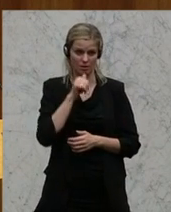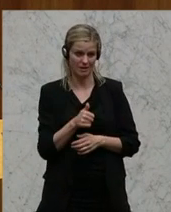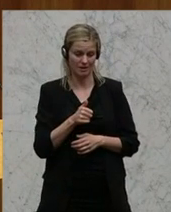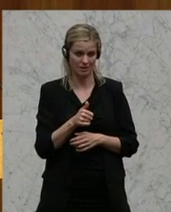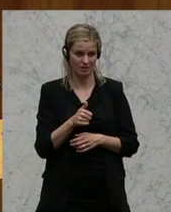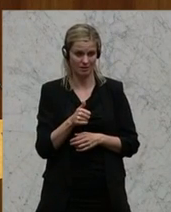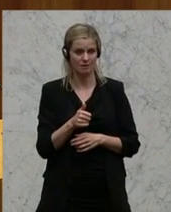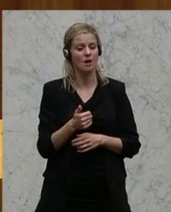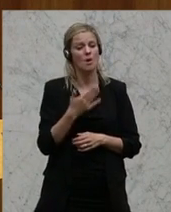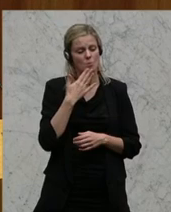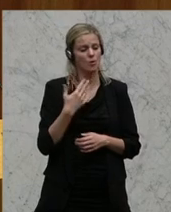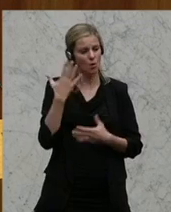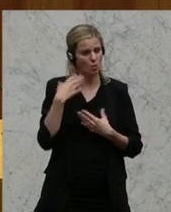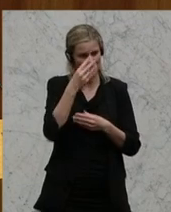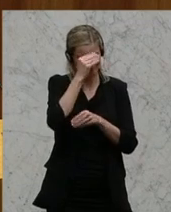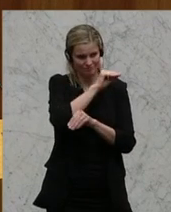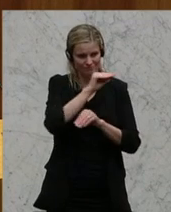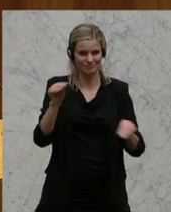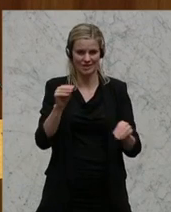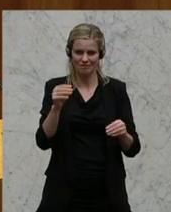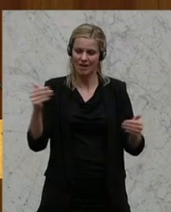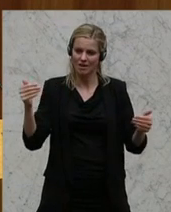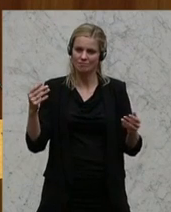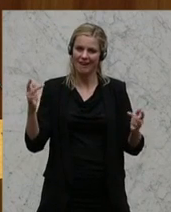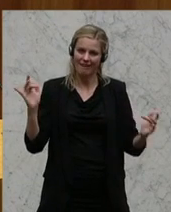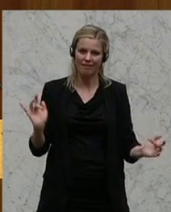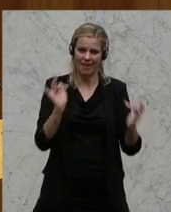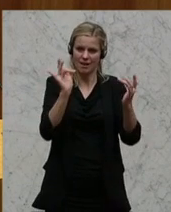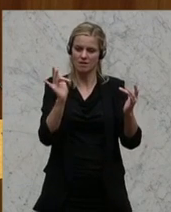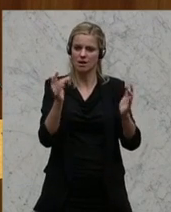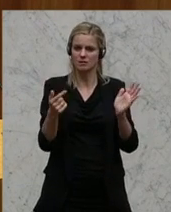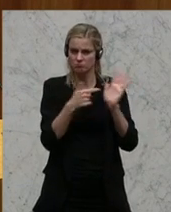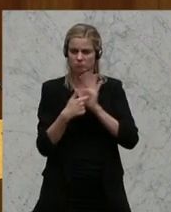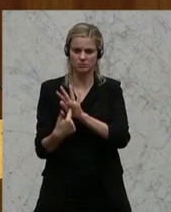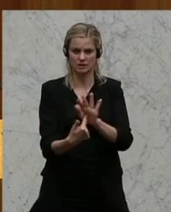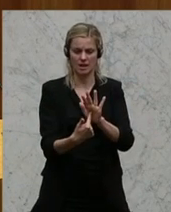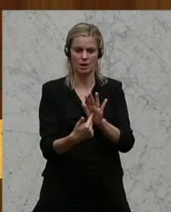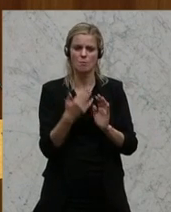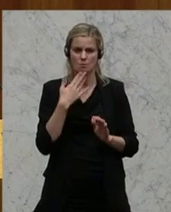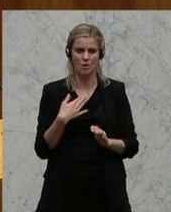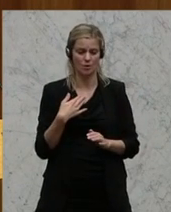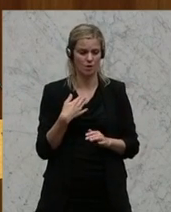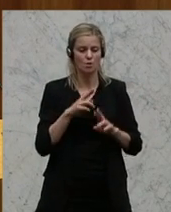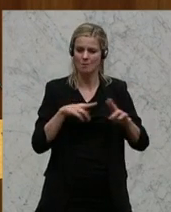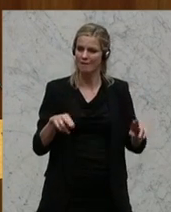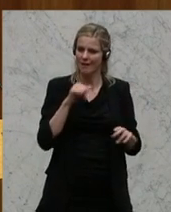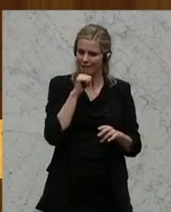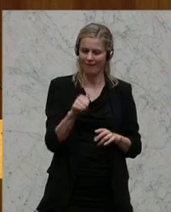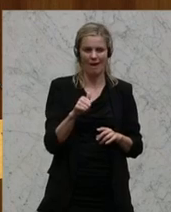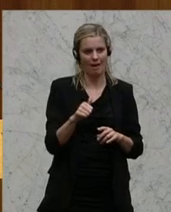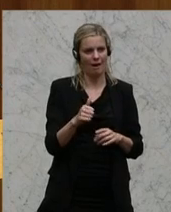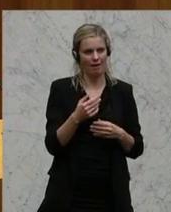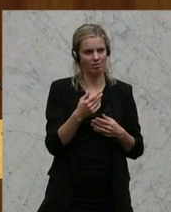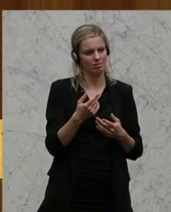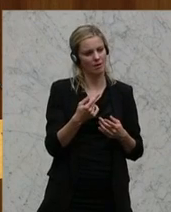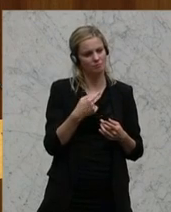das wollten wir da noch einmal deponieren, damit auch unser Kontra begründet ist. Und wozu ich ja sonst nie Stellung nehme, das haben wir uns auch vorgenommen,